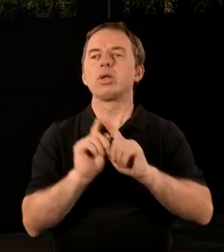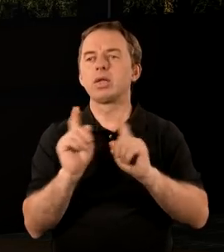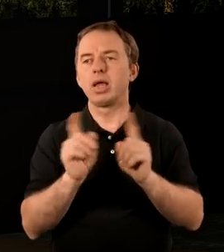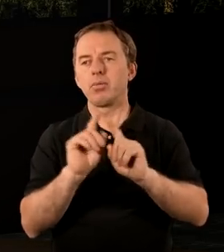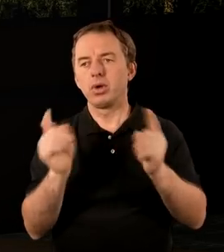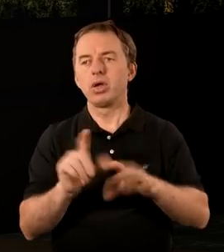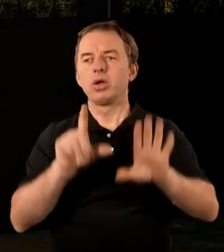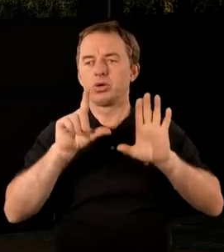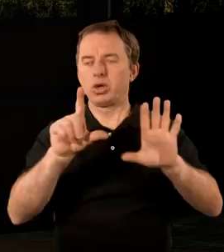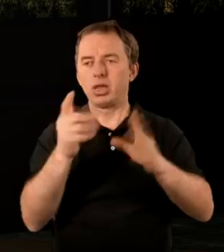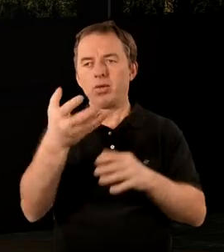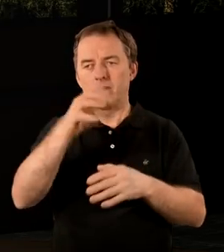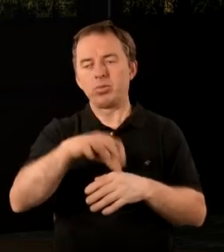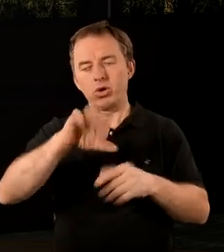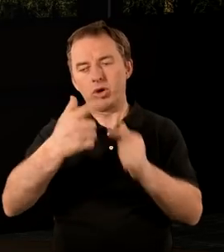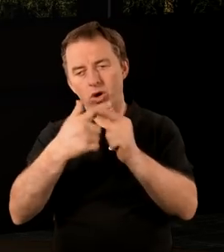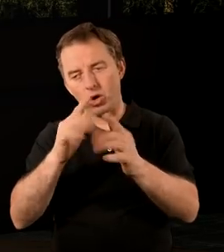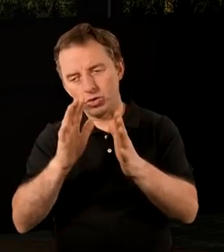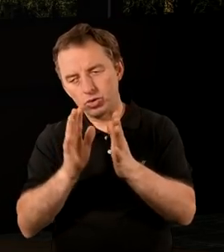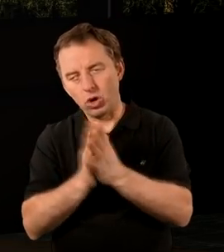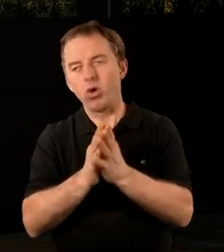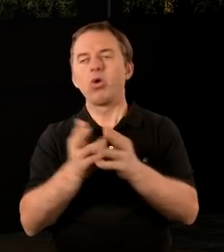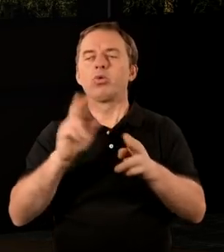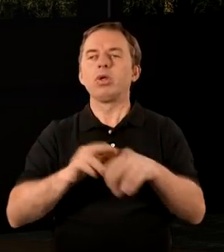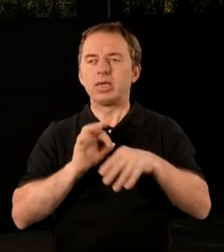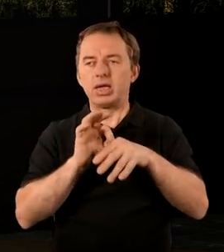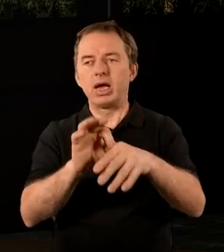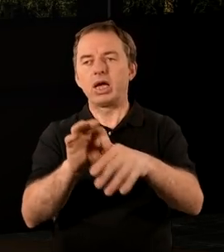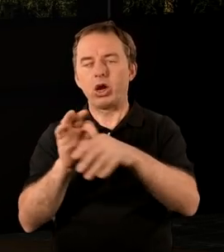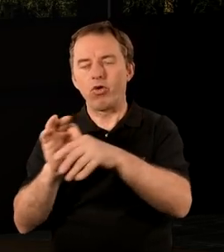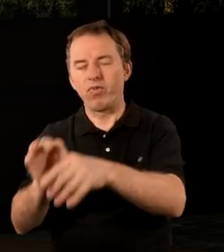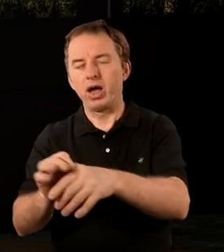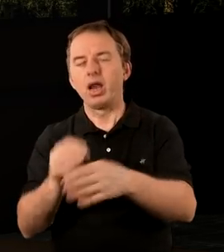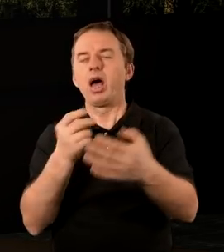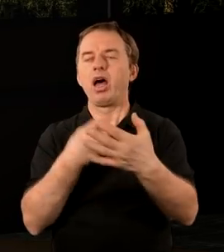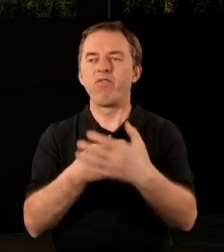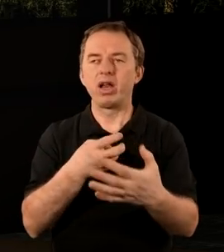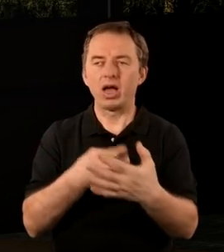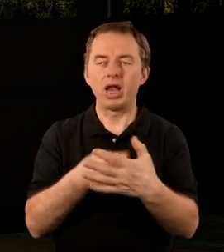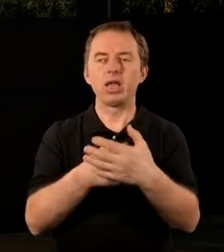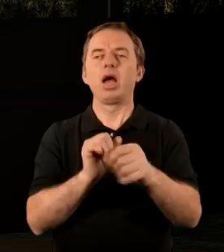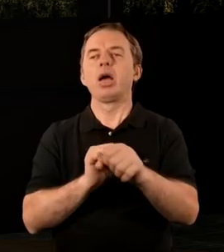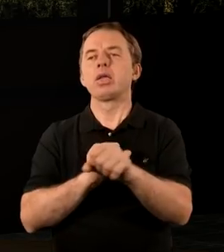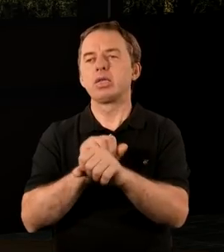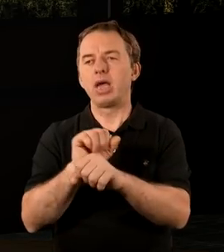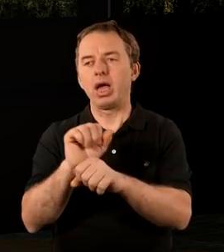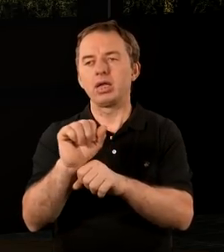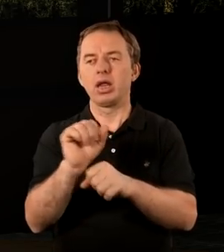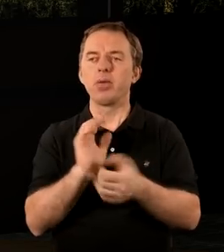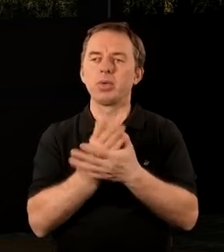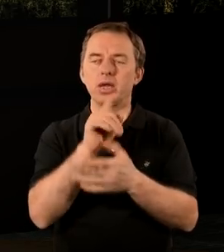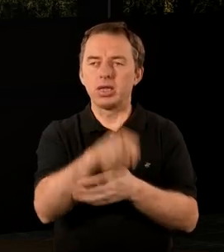symbolizują te siedem zborów, do których jest skierowane poselstwo. I jest